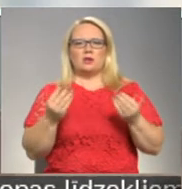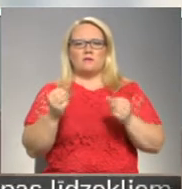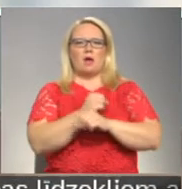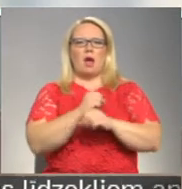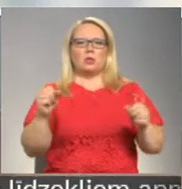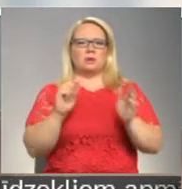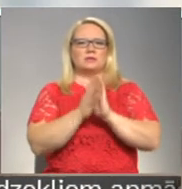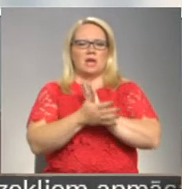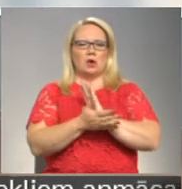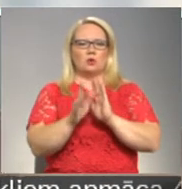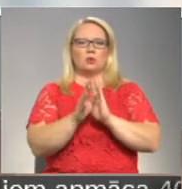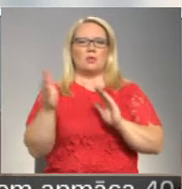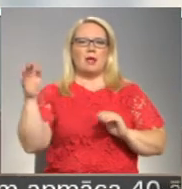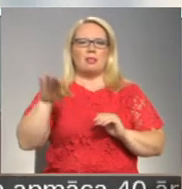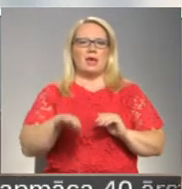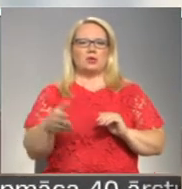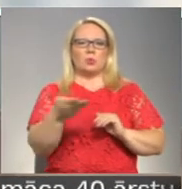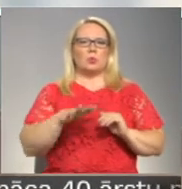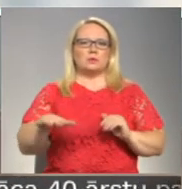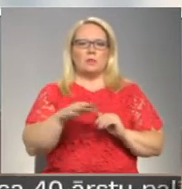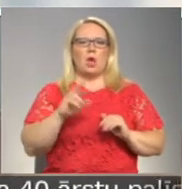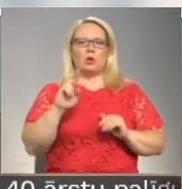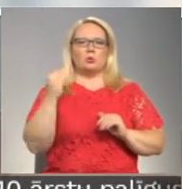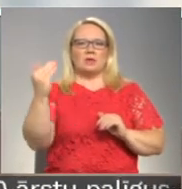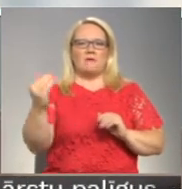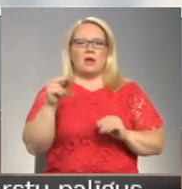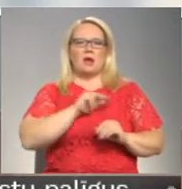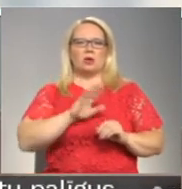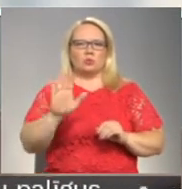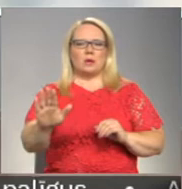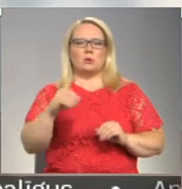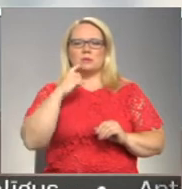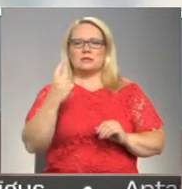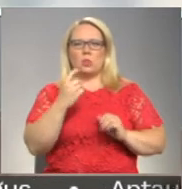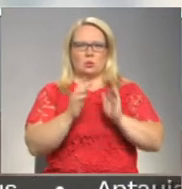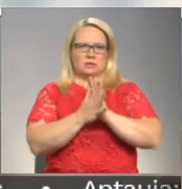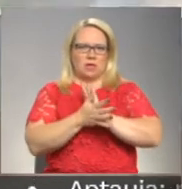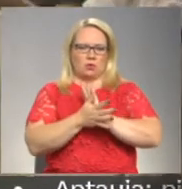un, lai izkurzemēji, īpaši Rucevai raksturīgo cieto sieru. Turpinājas Puts televīzija.